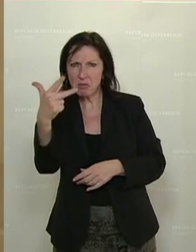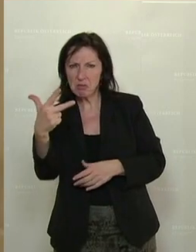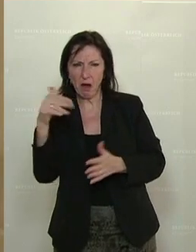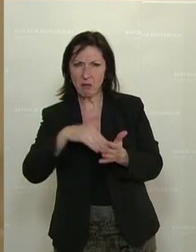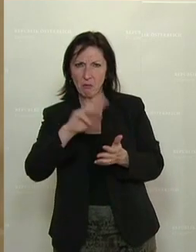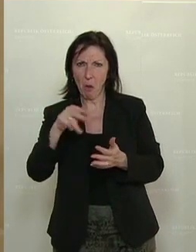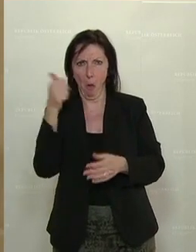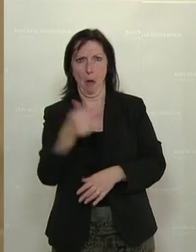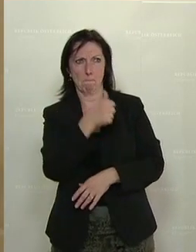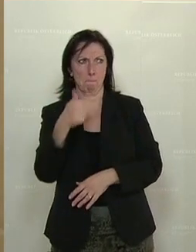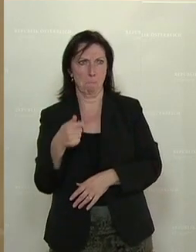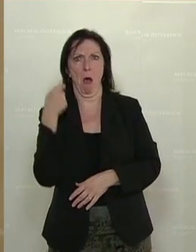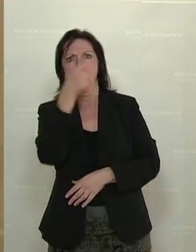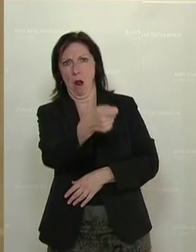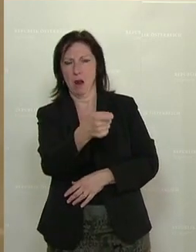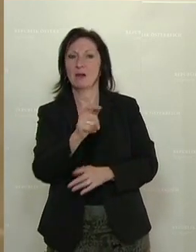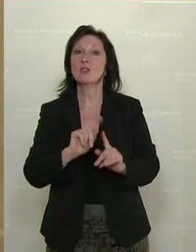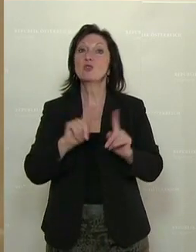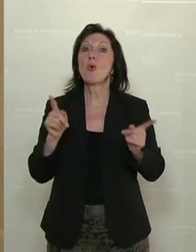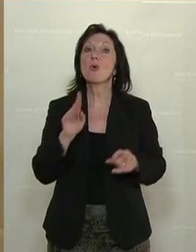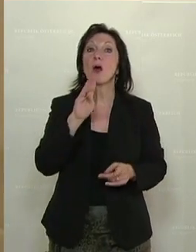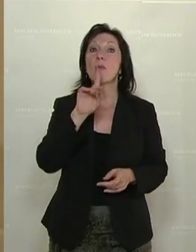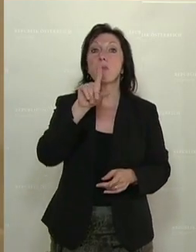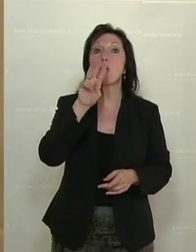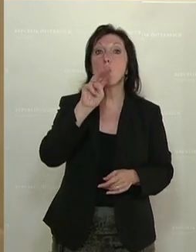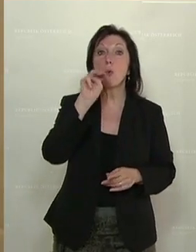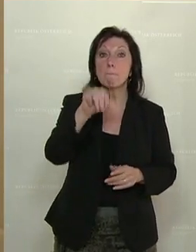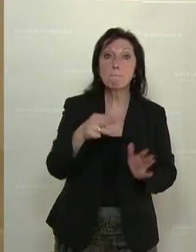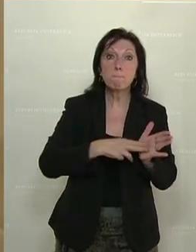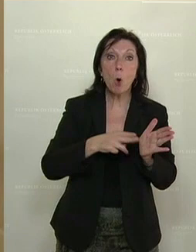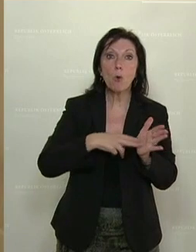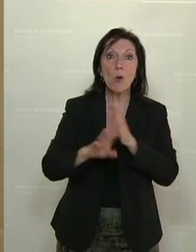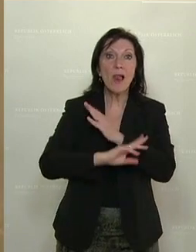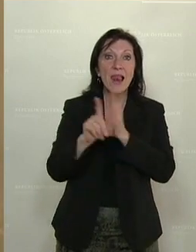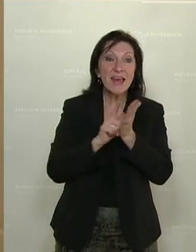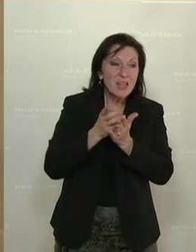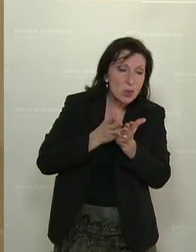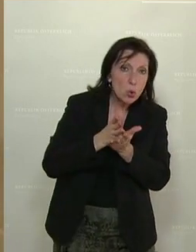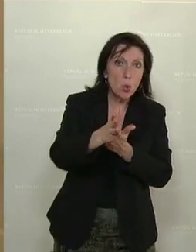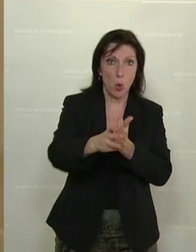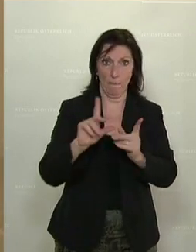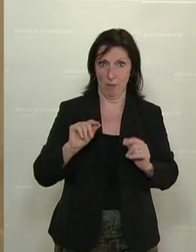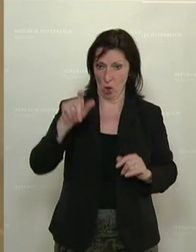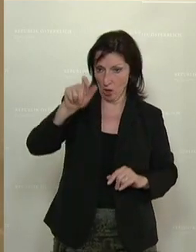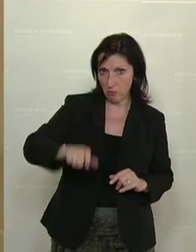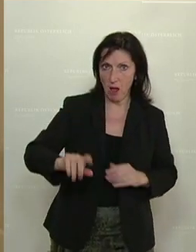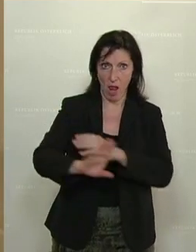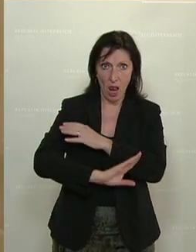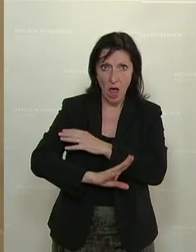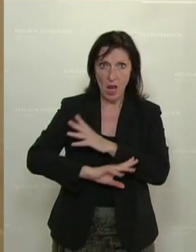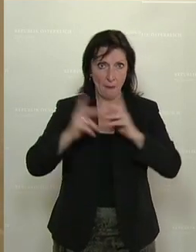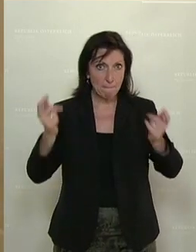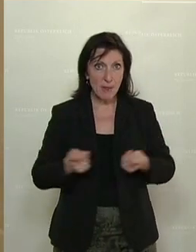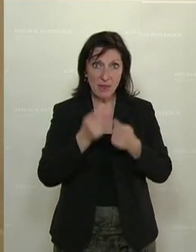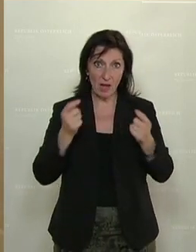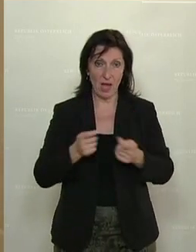Einmalzahlung ist, sondern eben eine Zahlung über die gesamte Lehrzeit. Das heißt, dass der Lehrling oder der Betrieb über